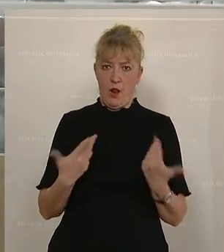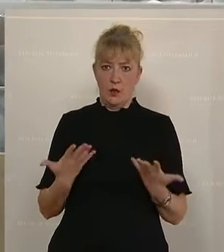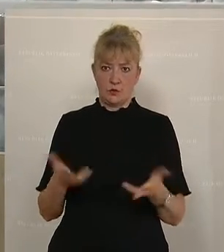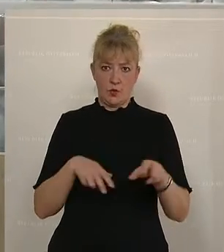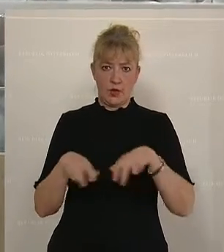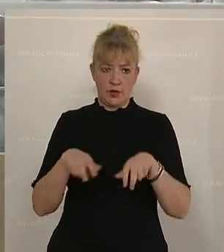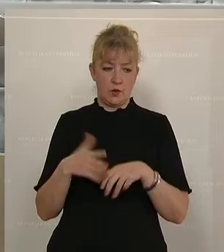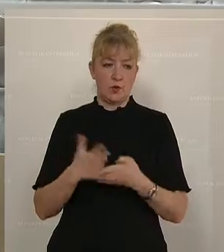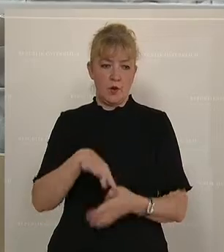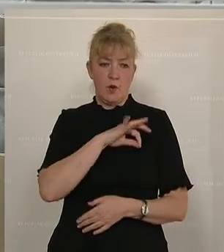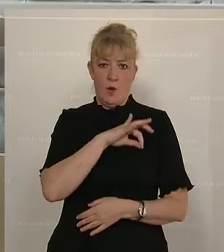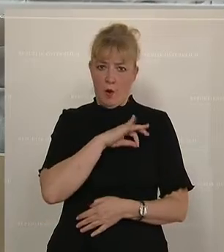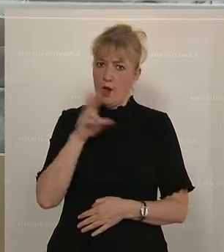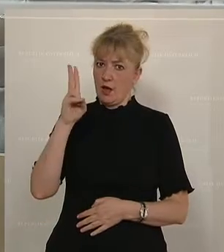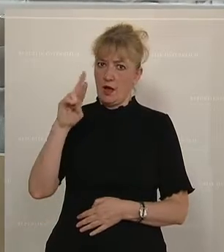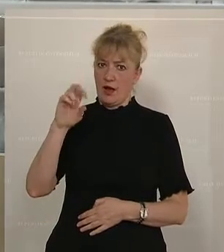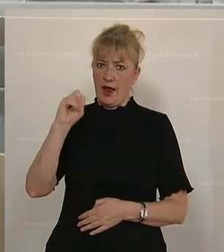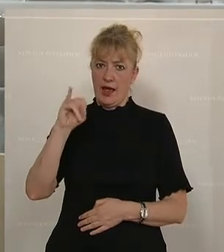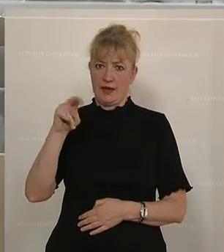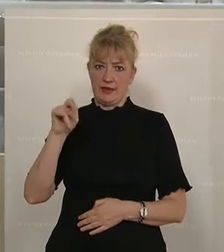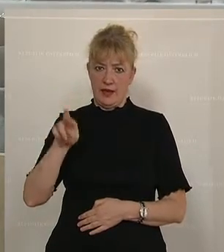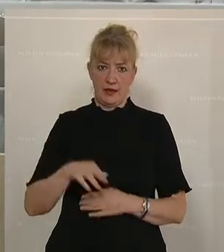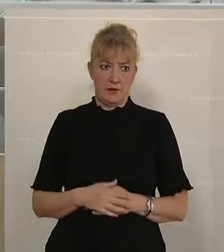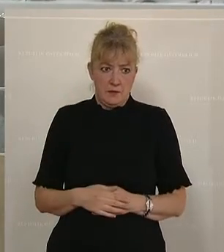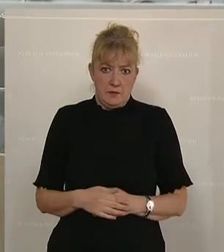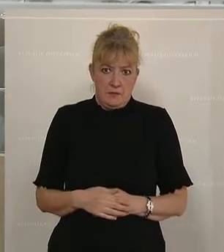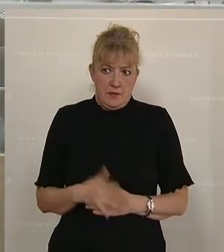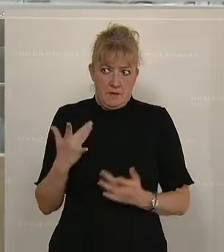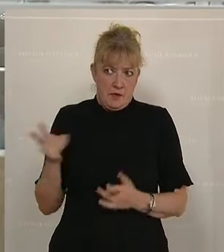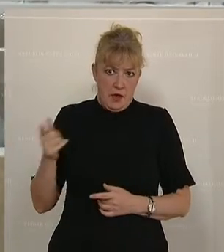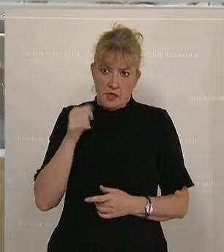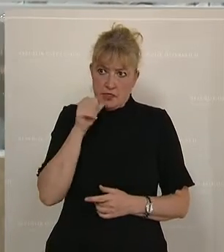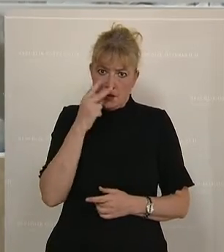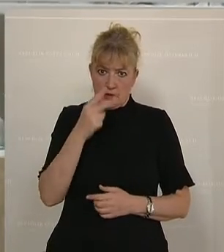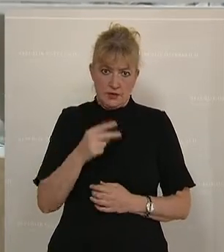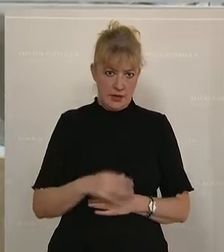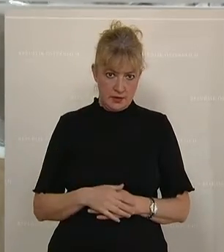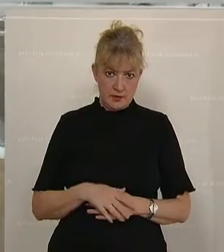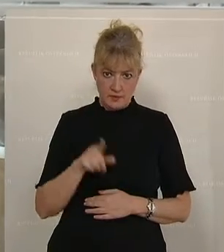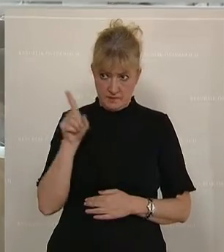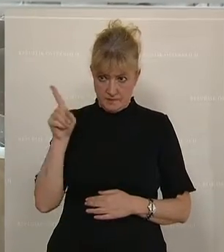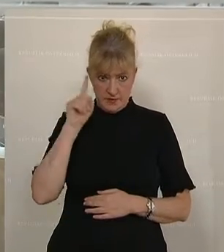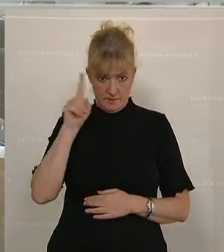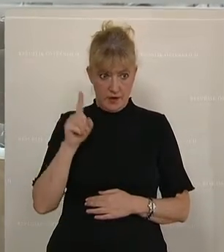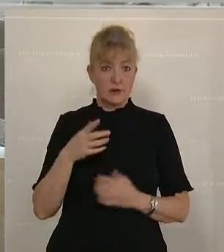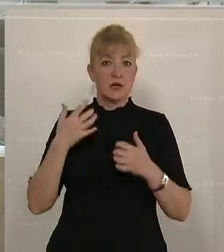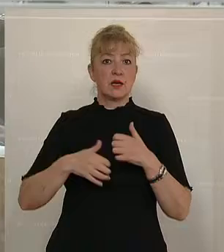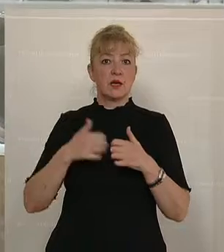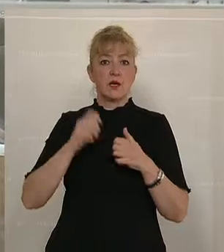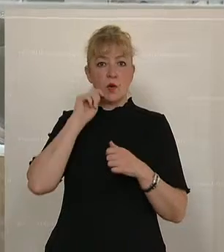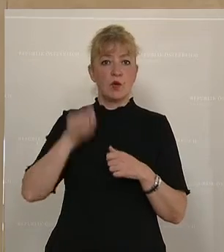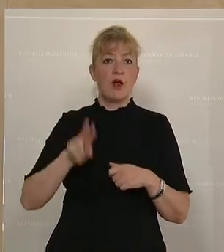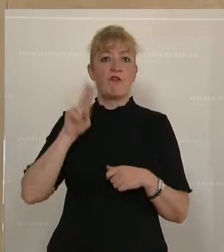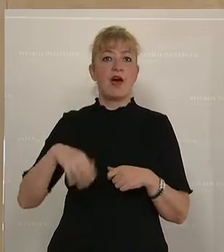Herr Kollege Kreiner, ich weiß es nicht, vielleicht ist es Ihnen entgangen. Wissen Sie, wann der Krieg in der Ukraine